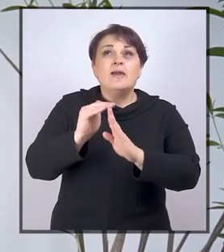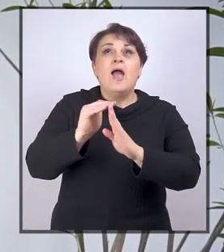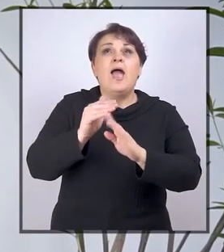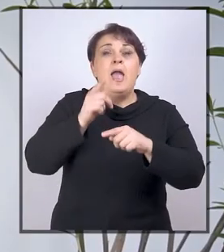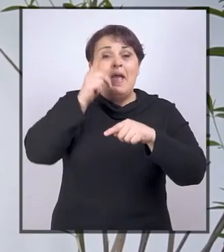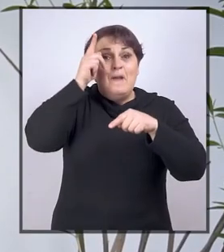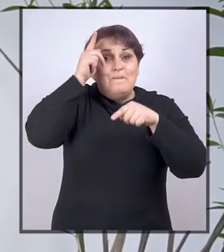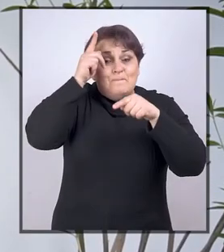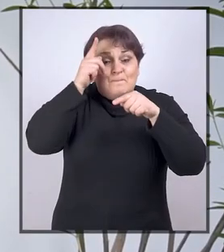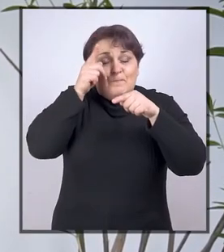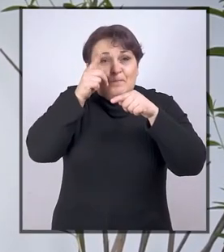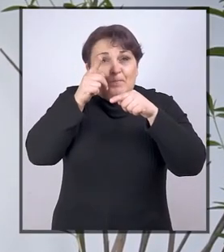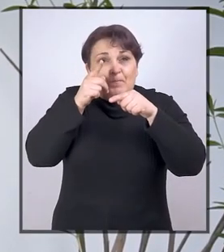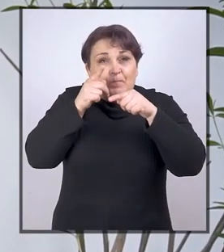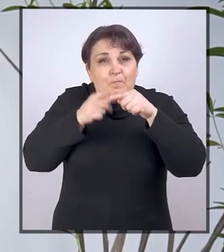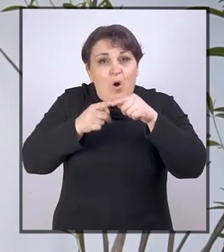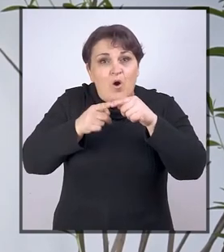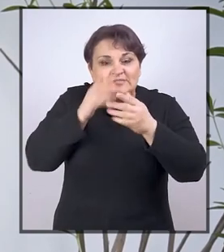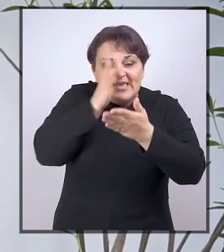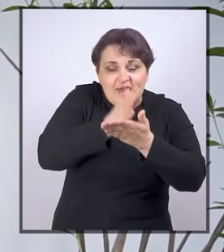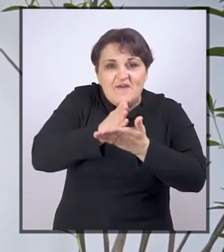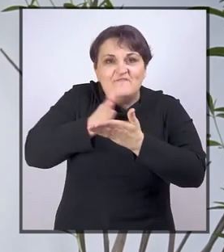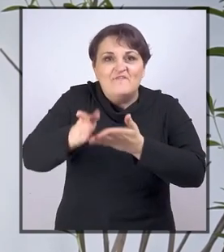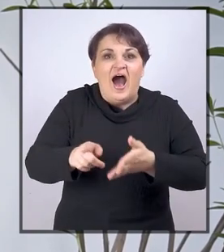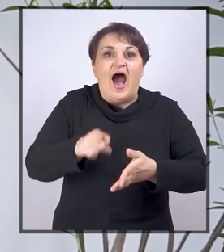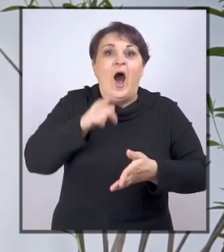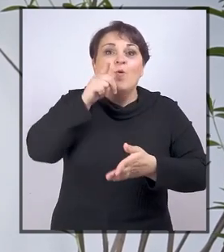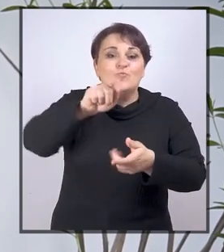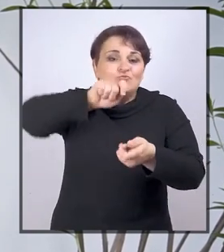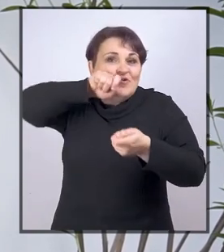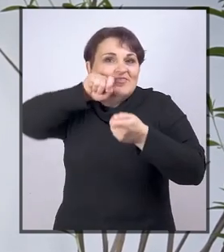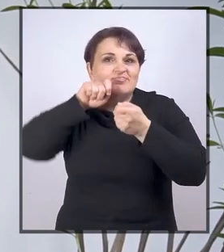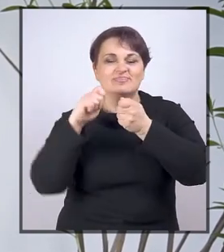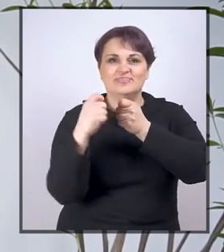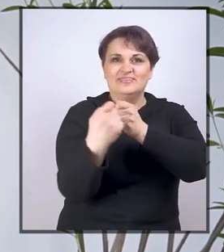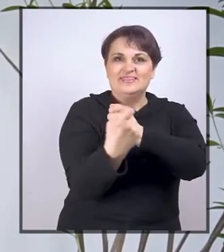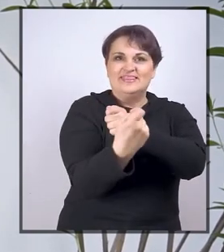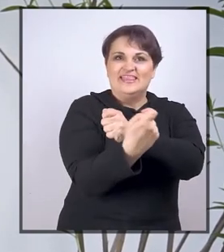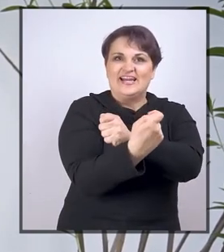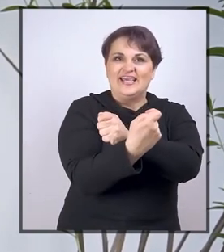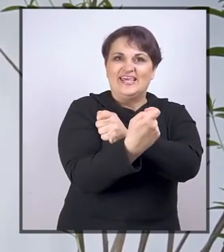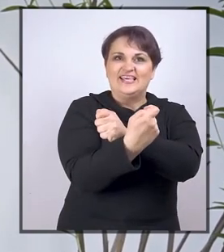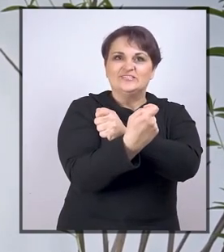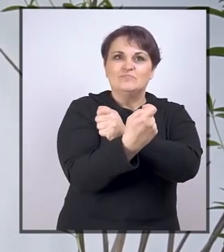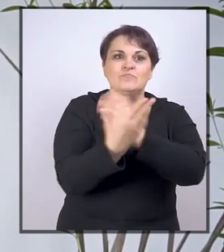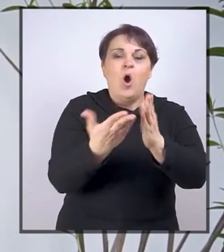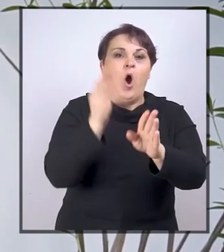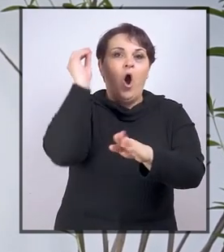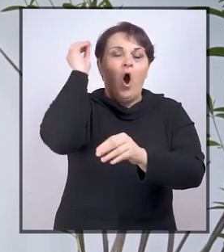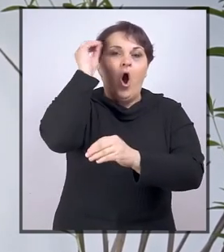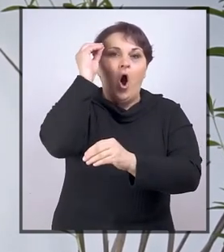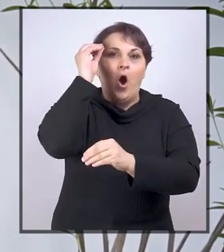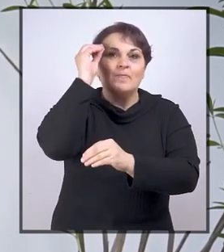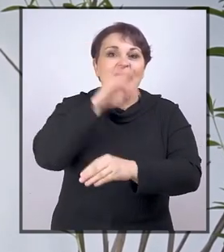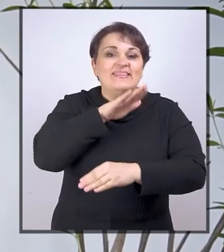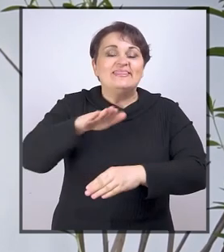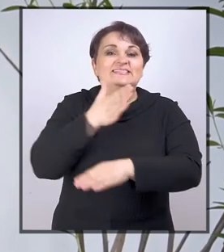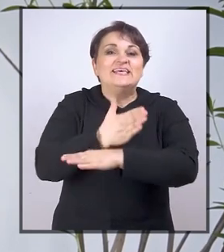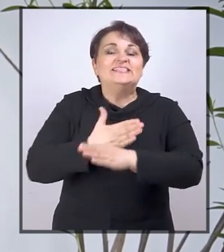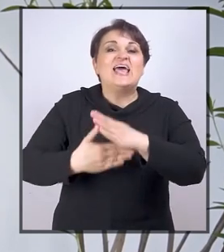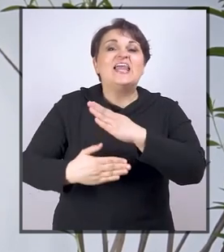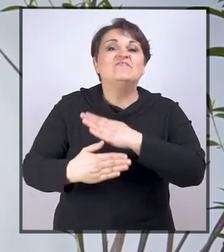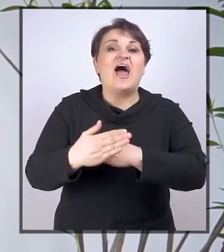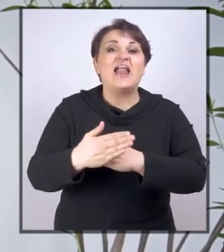Tek je posljednja faza u toj transformaciji pristupa obrazovanju